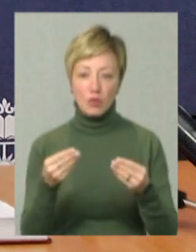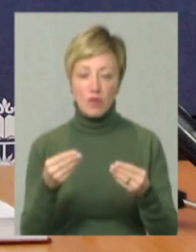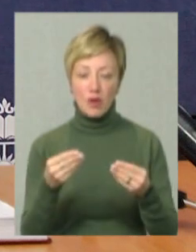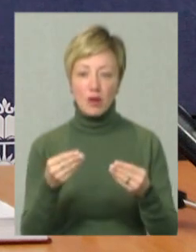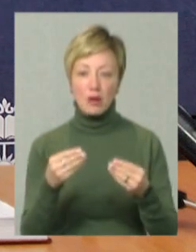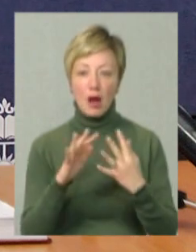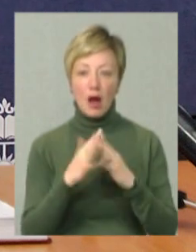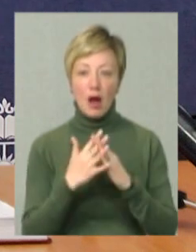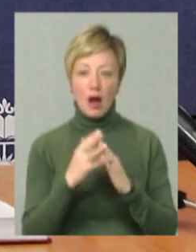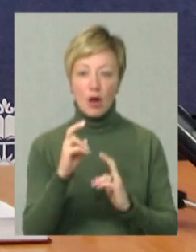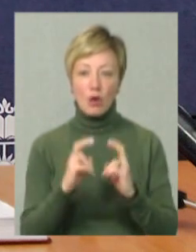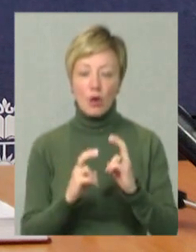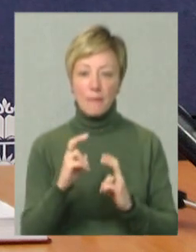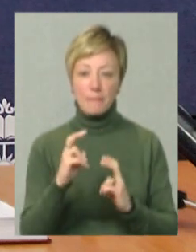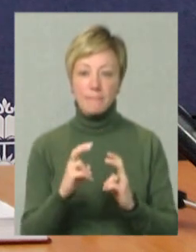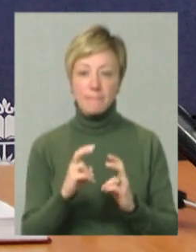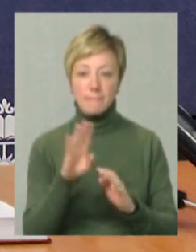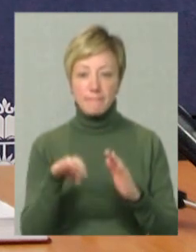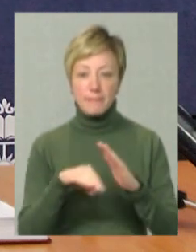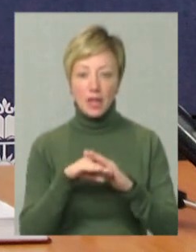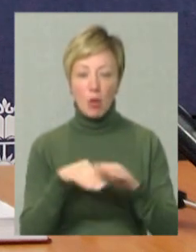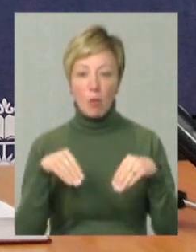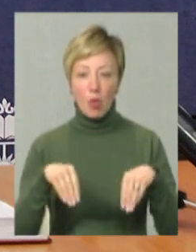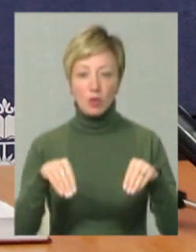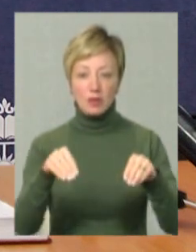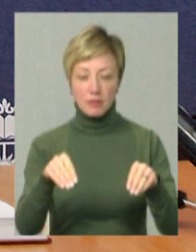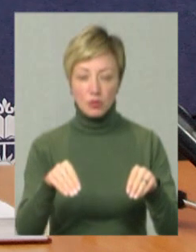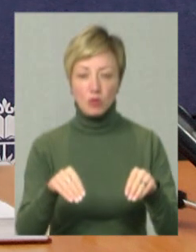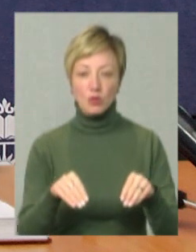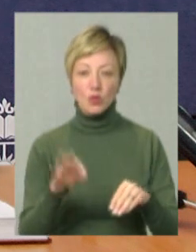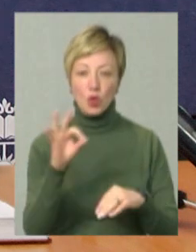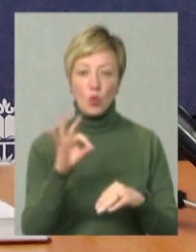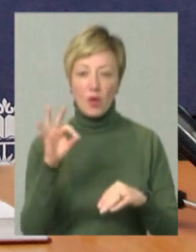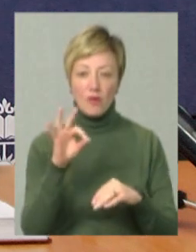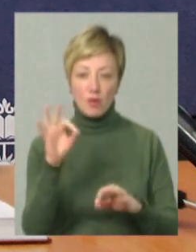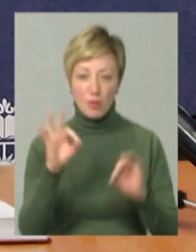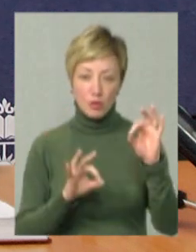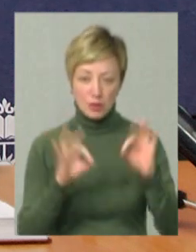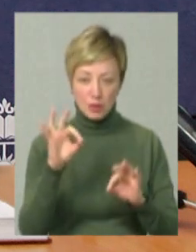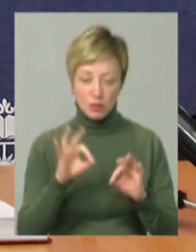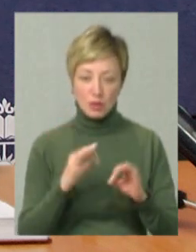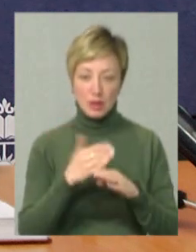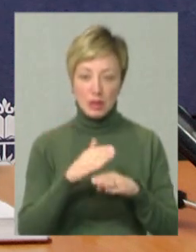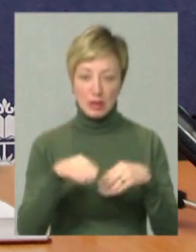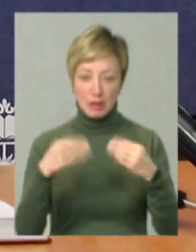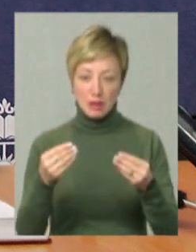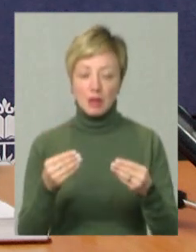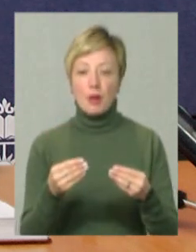агропідприємств під посівну із нульовою ставкою кредитування.